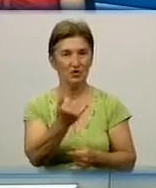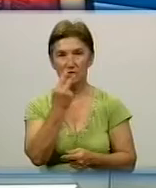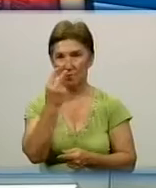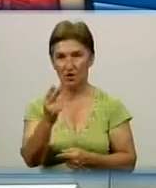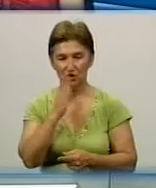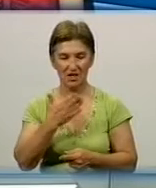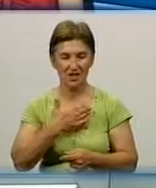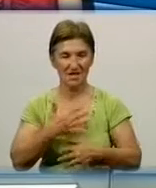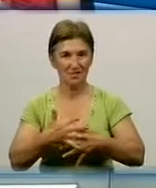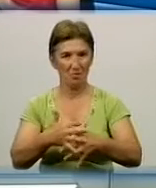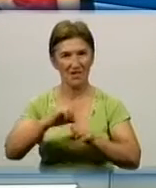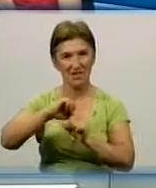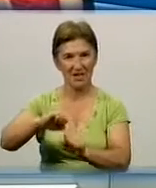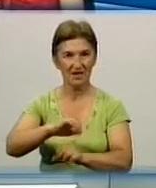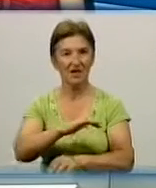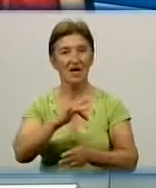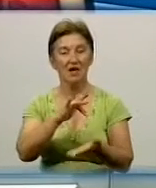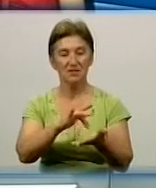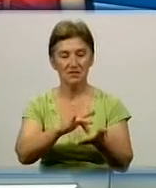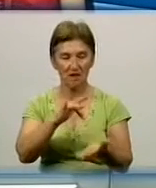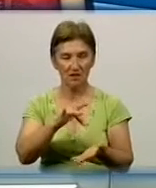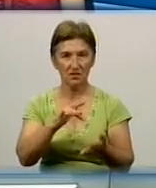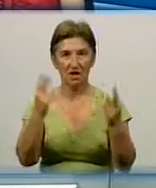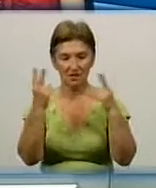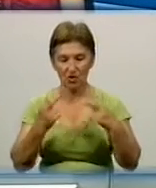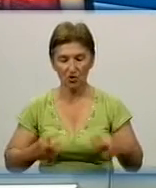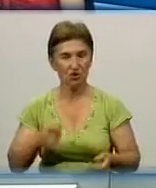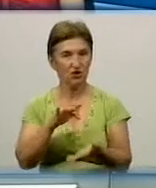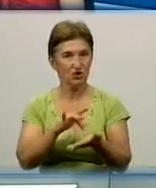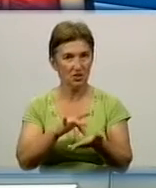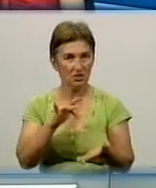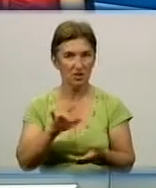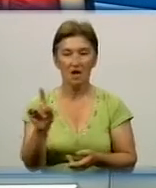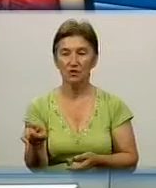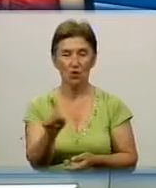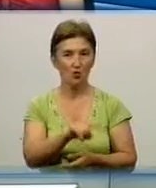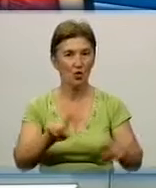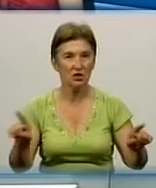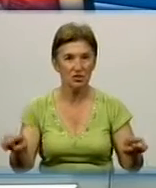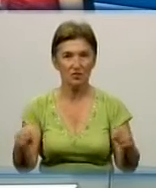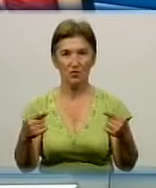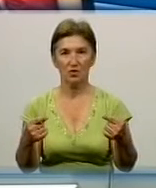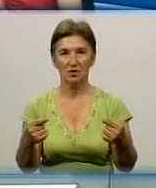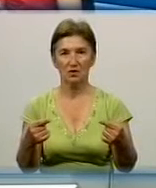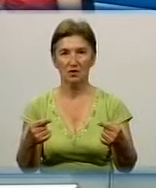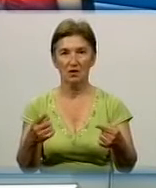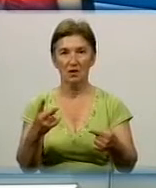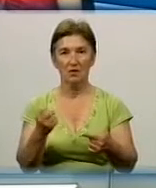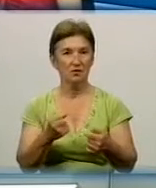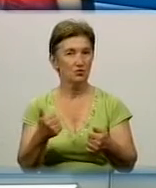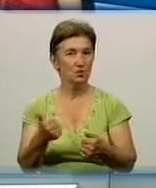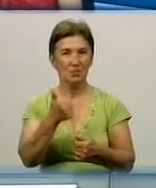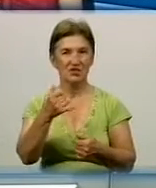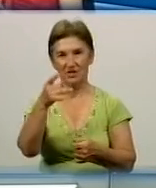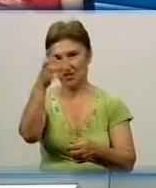вже наш перинатальний центр, бачили наш діагностичний центр, і те інше створене, ну, ми чи не найперші в державі,